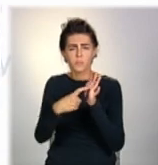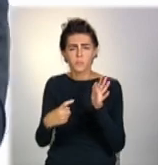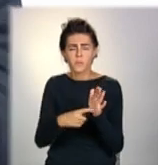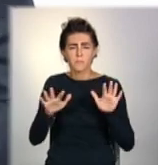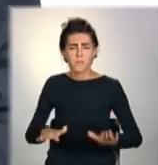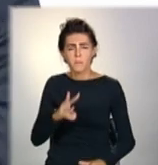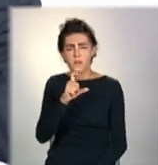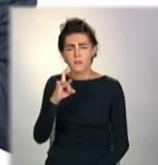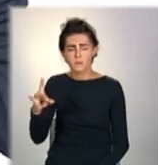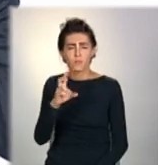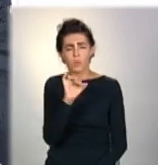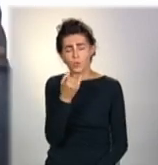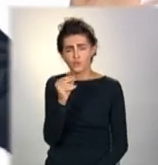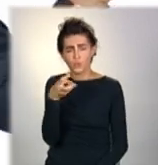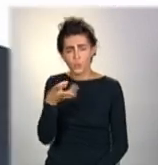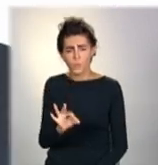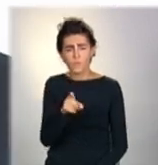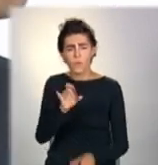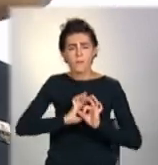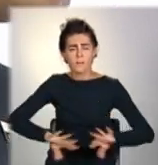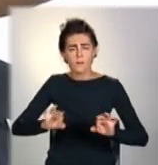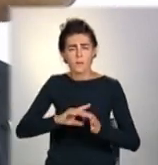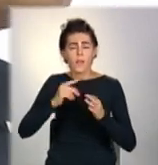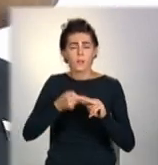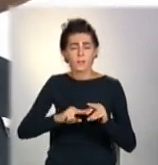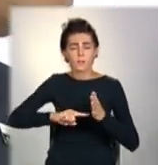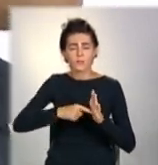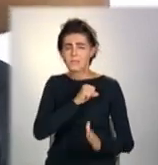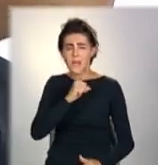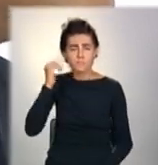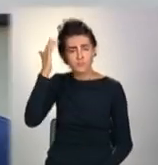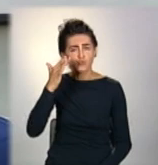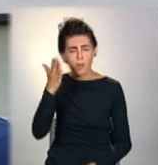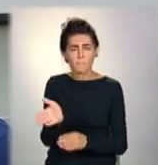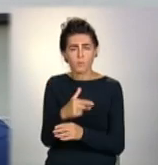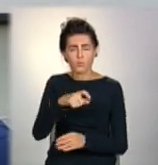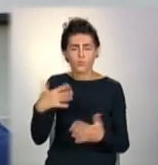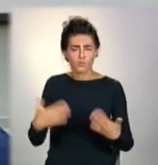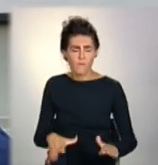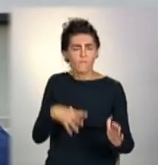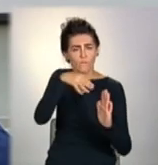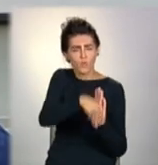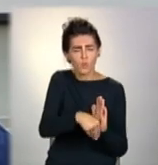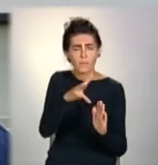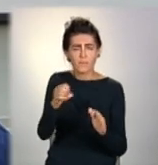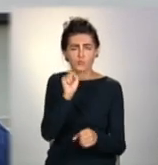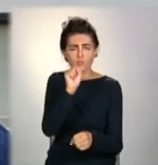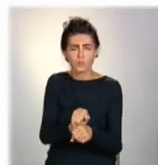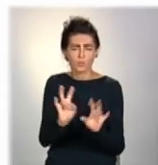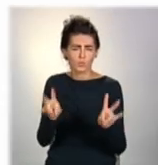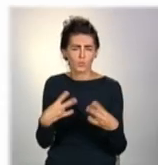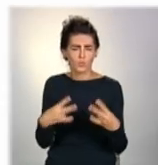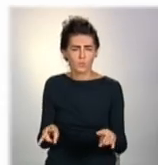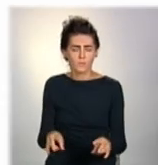міський голова Вадим Бойченко. Він наголосив, більшість мрій маріупольців – втілені. Та зупинятися не варто.